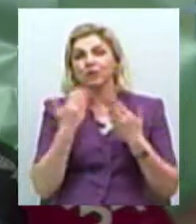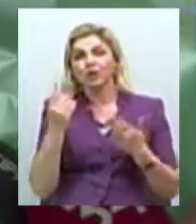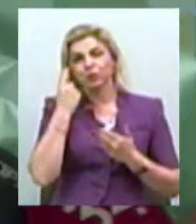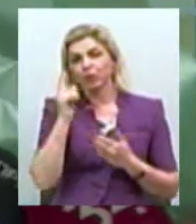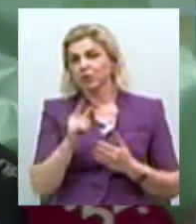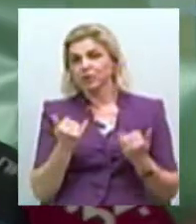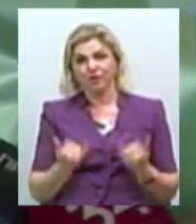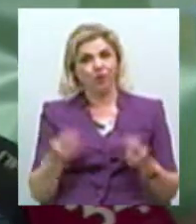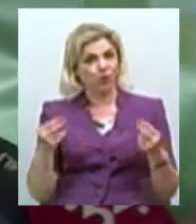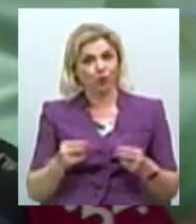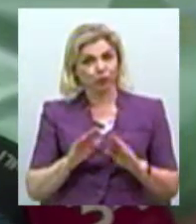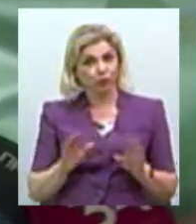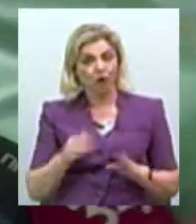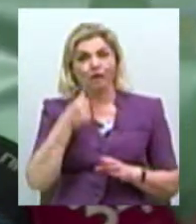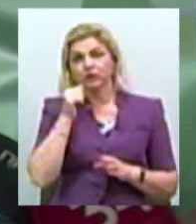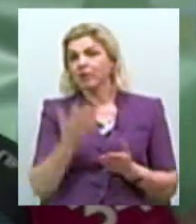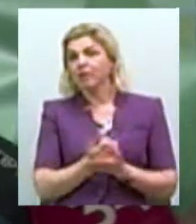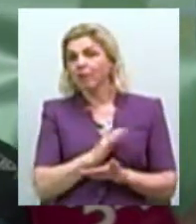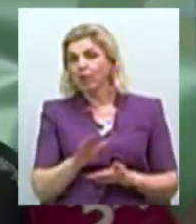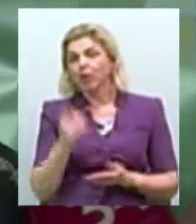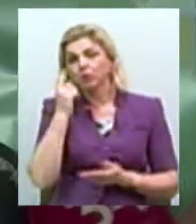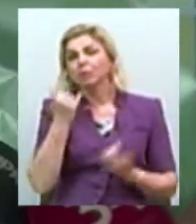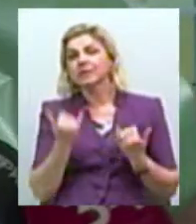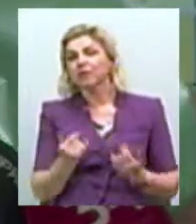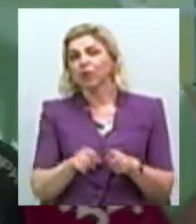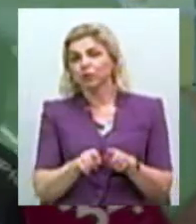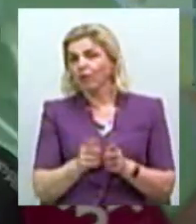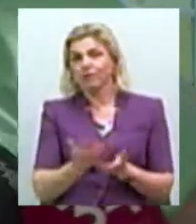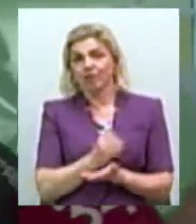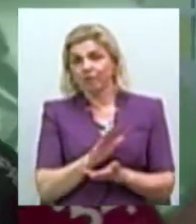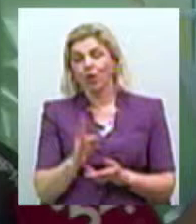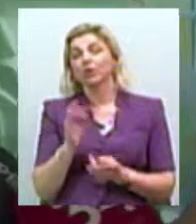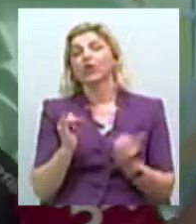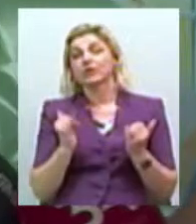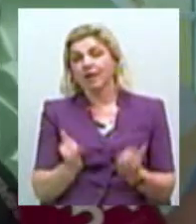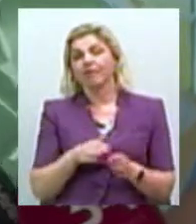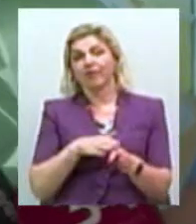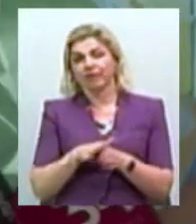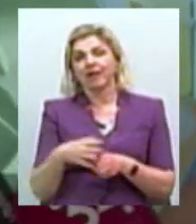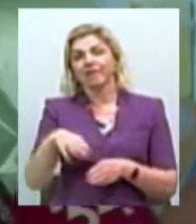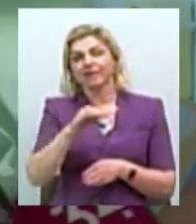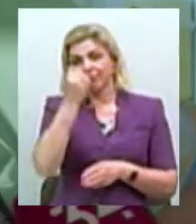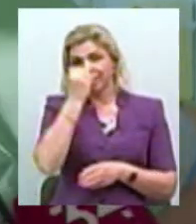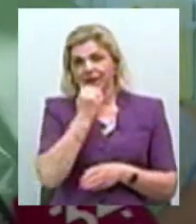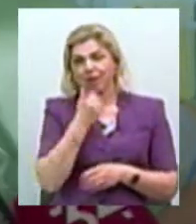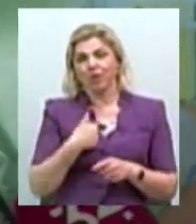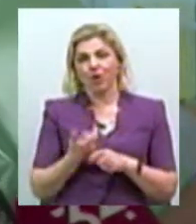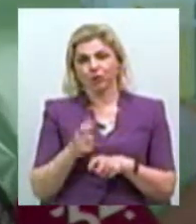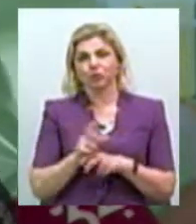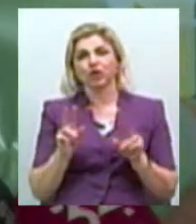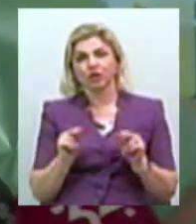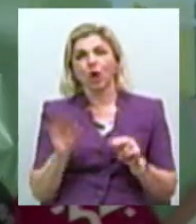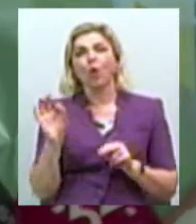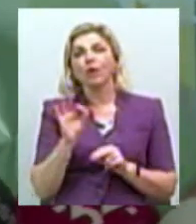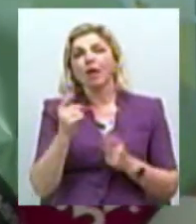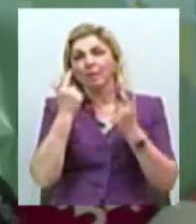ми не одружимось. Вчора цього не сталося. Думала, й сьогодні не вийде. Проте це сталося. Всім дякую. Я дуже щаслива. Олександр